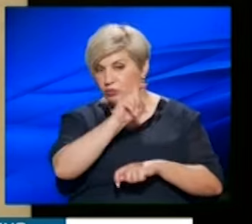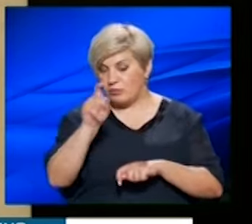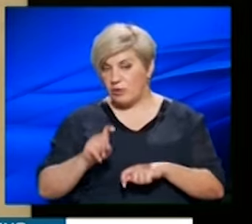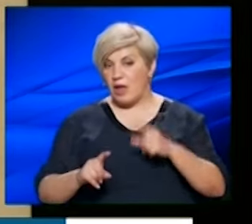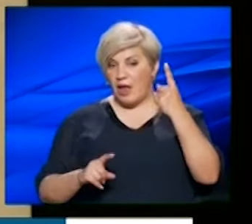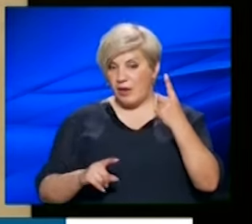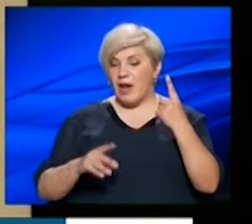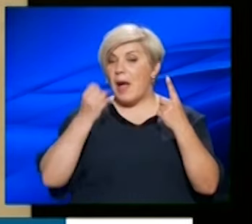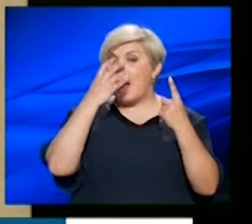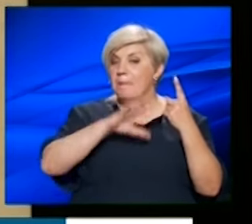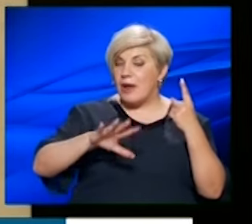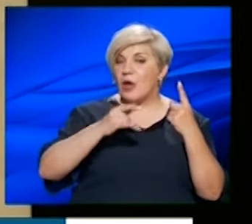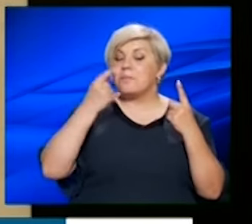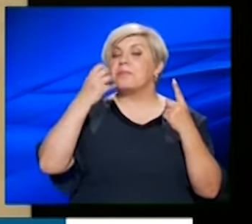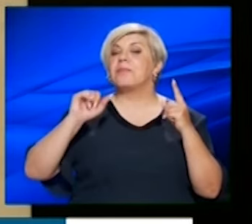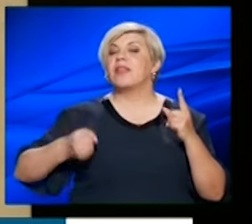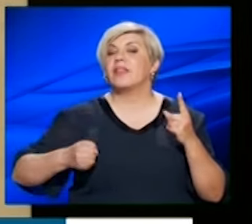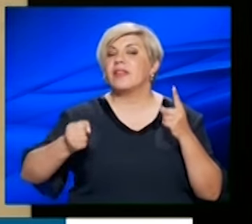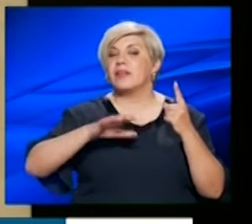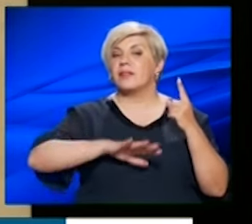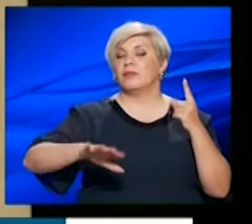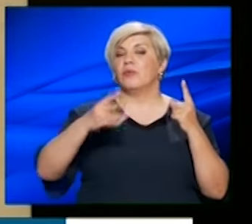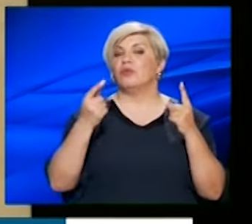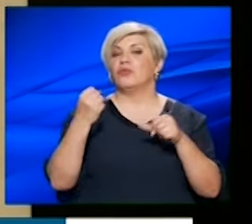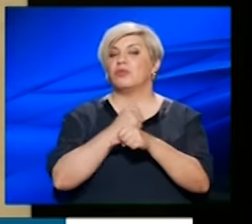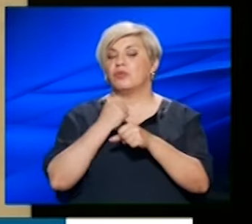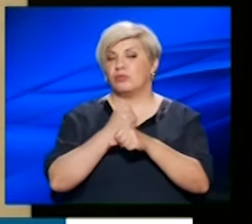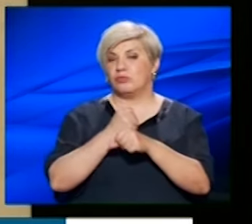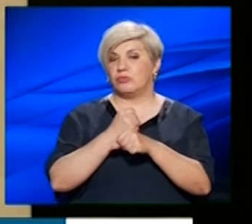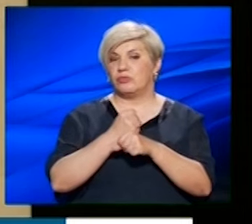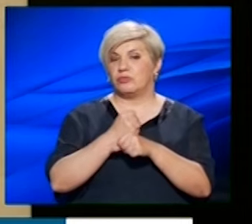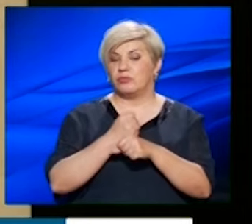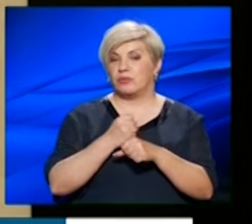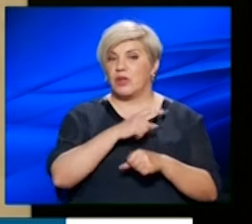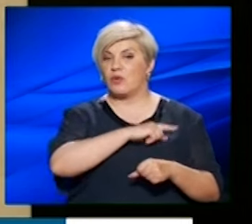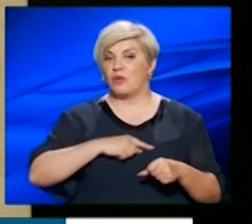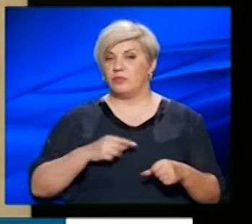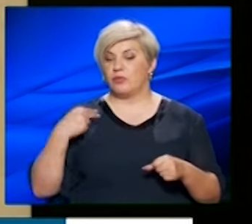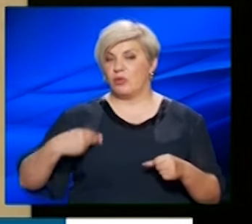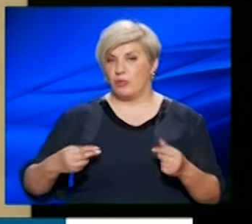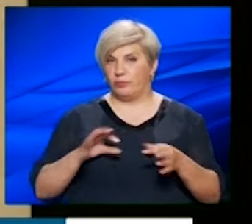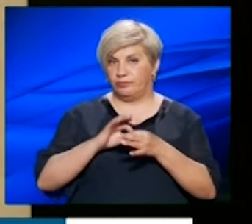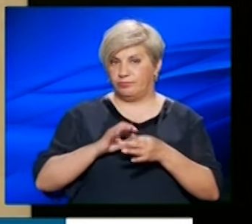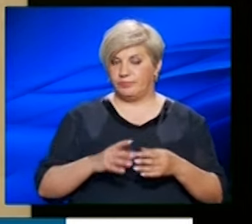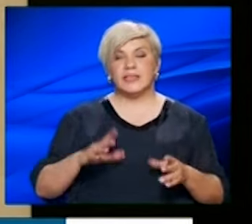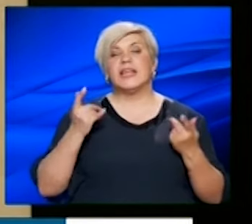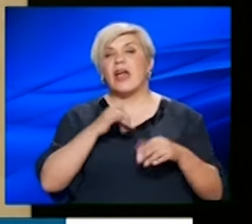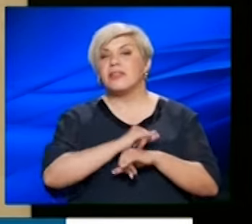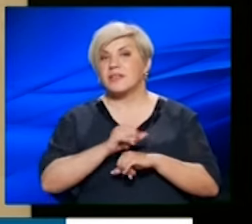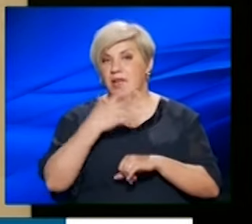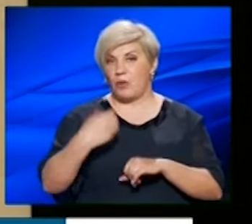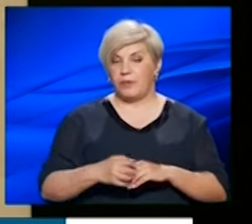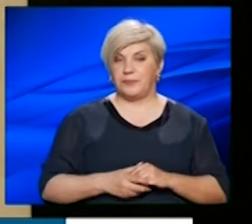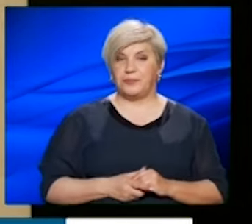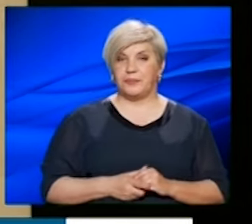Από ένα απλό πάρκο, μια παιδική χάρα, μέχρι το πώς εργάζονται και πώς δουλεύουν οι εργολάβοι με τον Δήμο. Και τι καθυστερήσεις